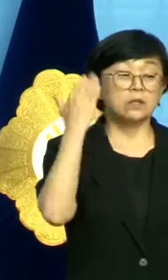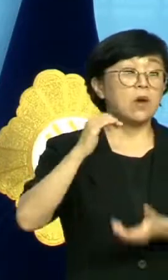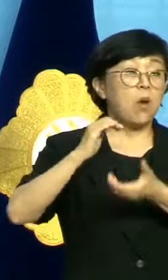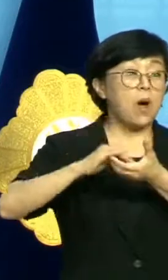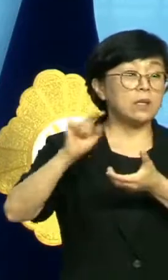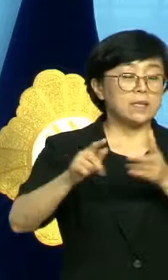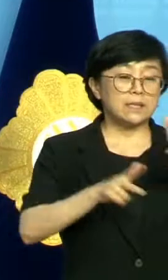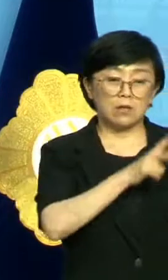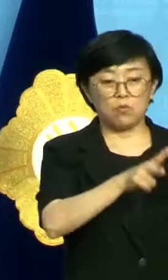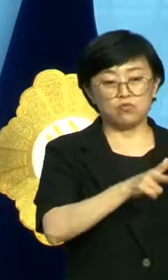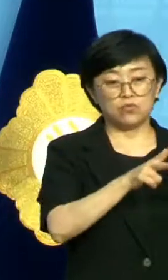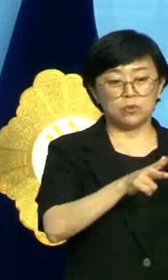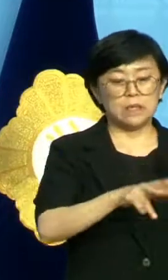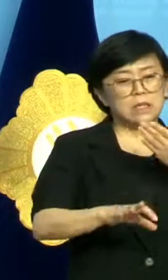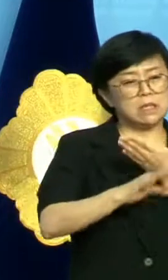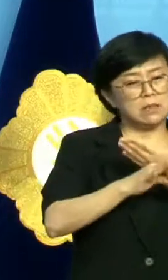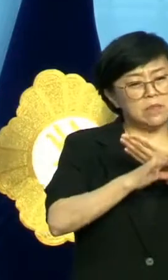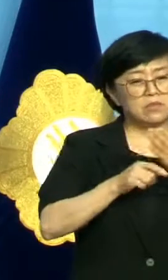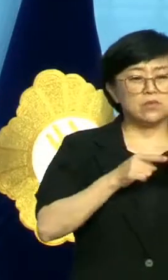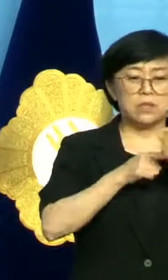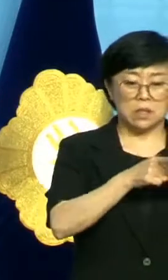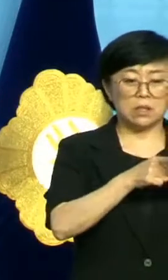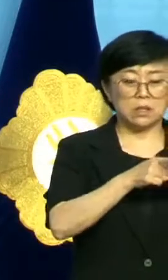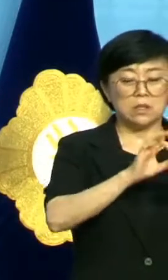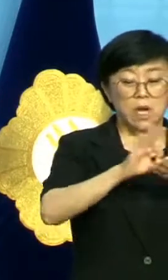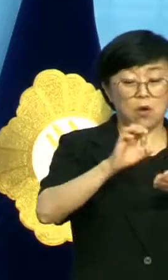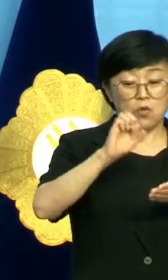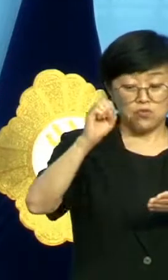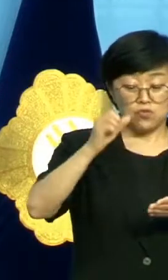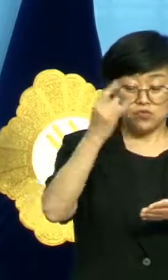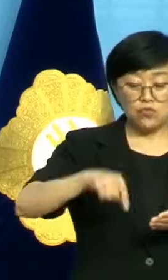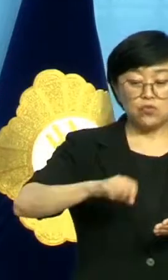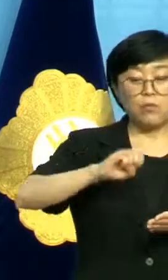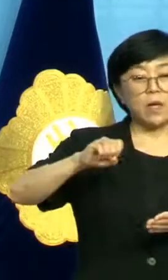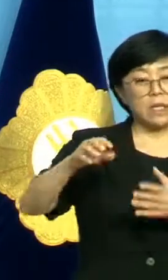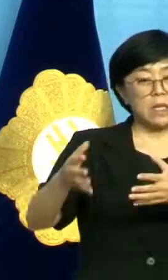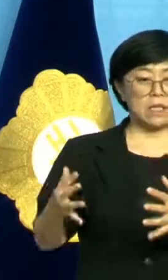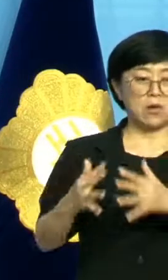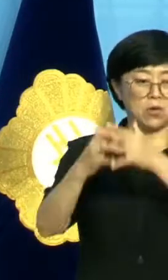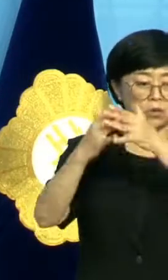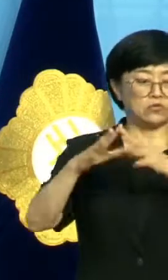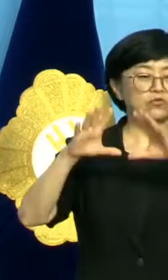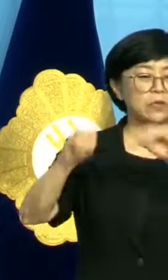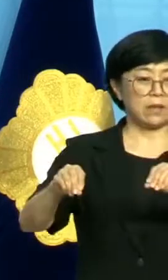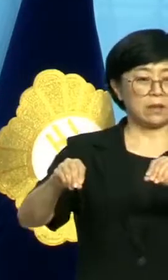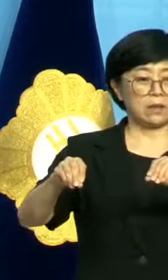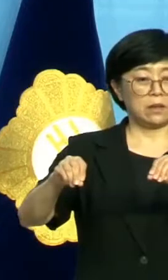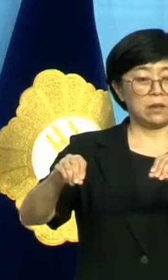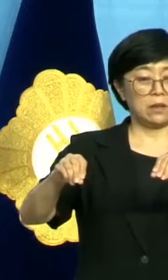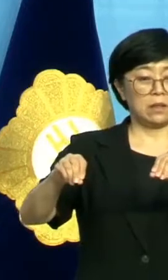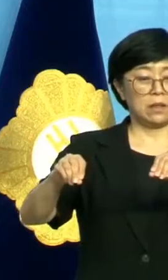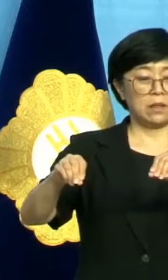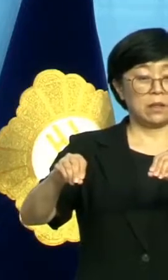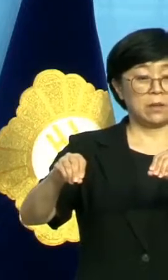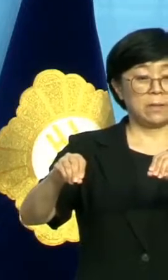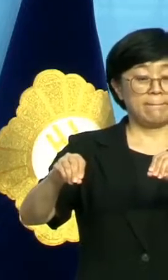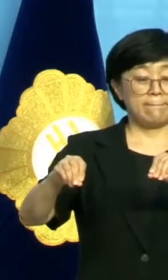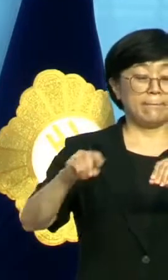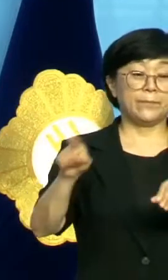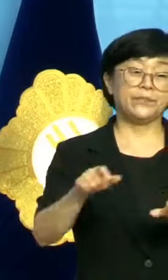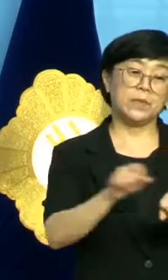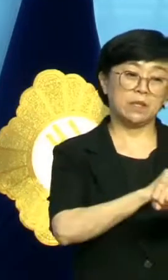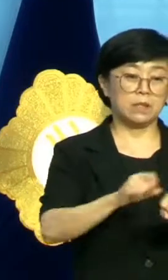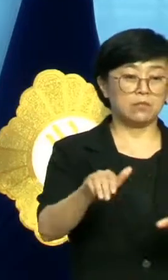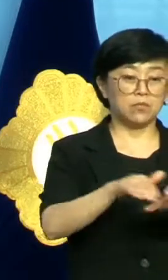산업부는 임시방편으로 추진하는 사용 후 해결료 임시저장시설 건설 시도를 중단하라. 특히